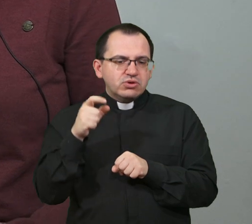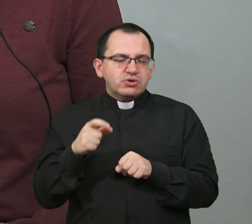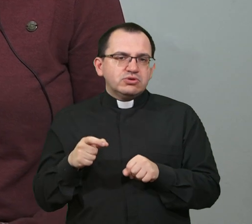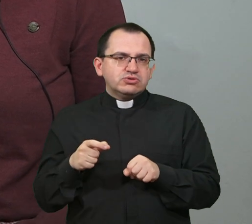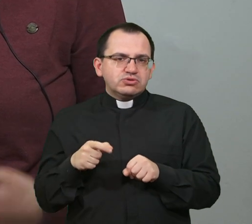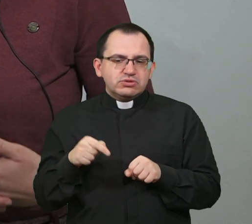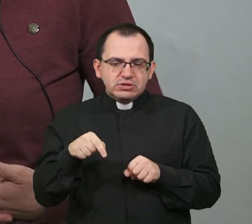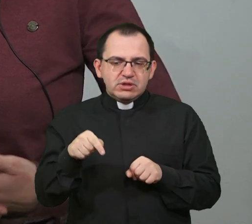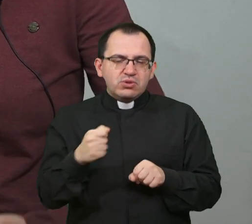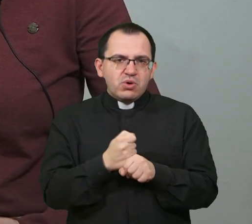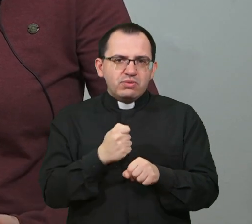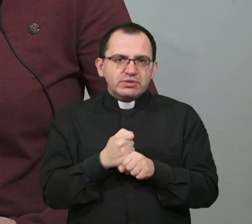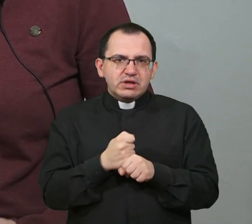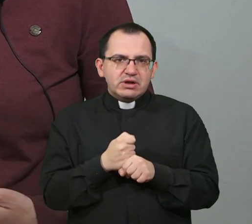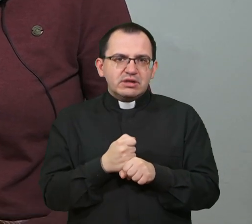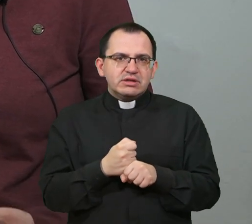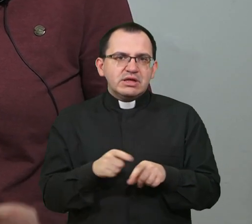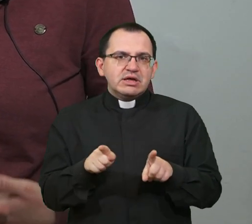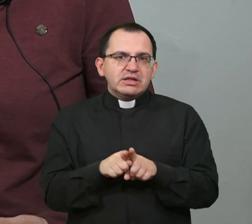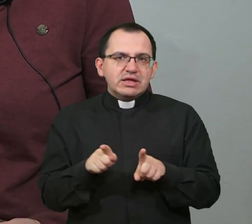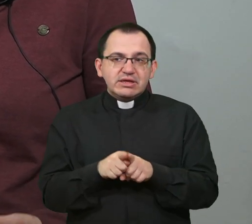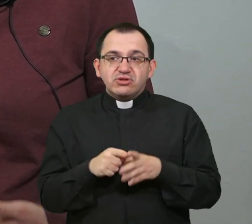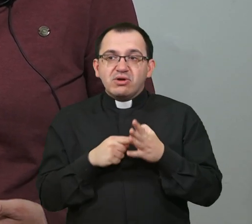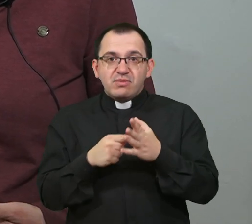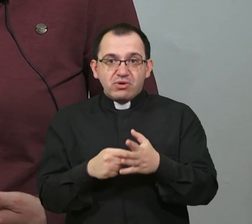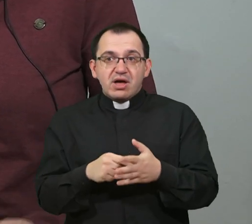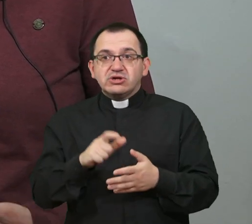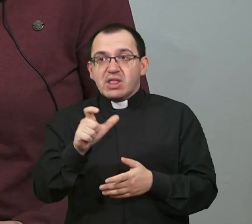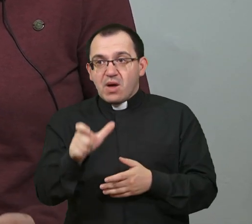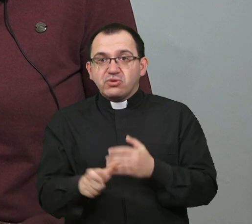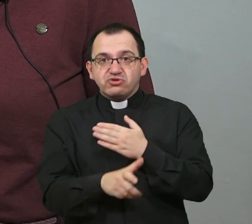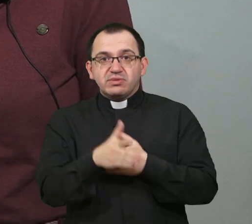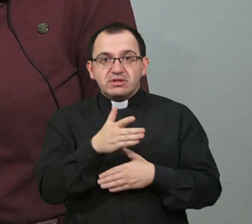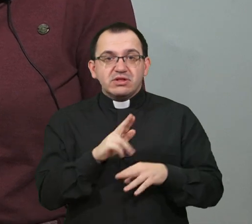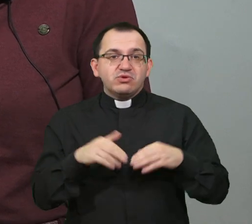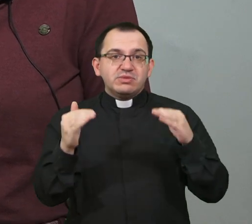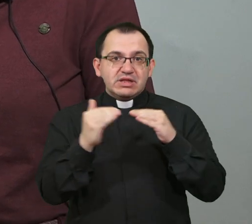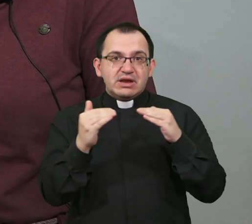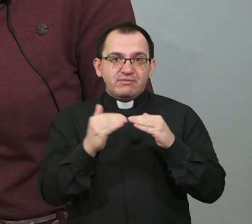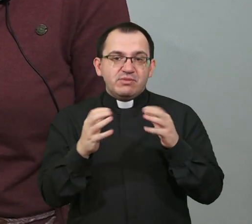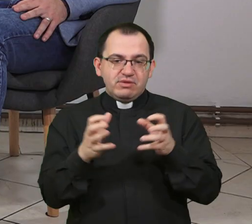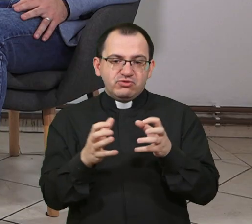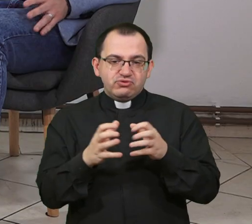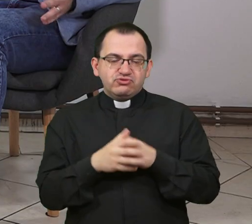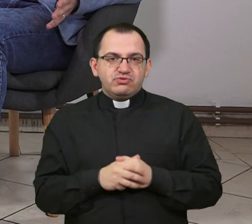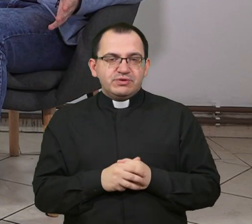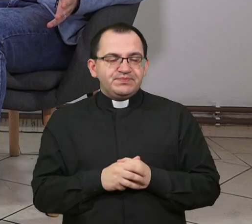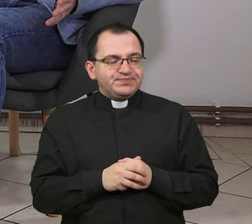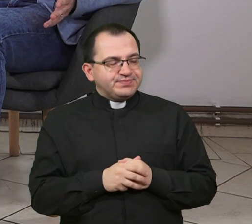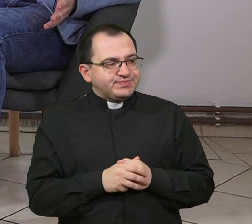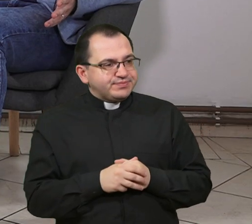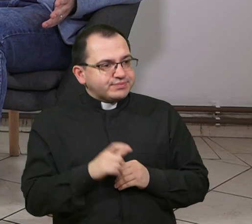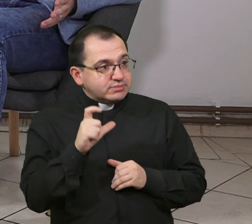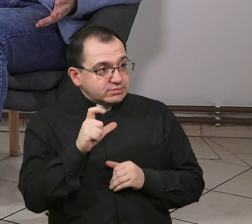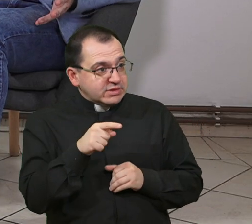osobe s invaliditetom, kao i za širu javnost, da zapravo osobe s invaliditetom mogu biti ravnopravni članovi društva. Gospodju Ciglar,